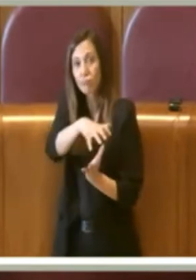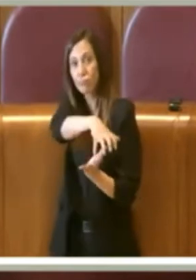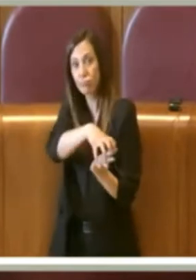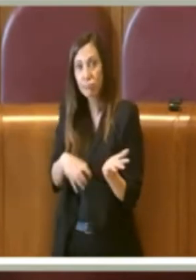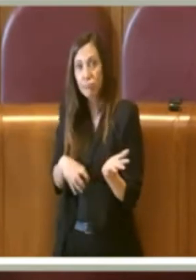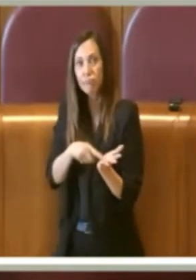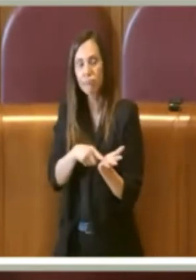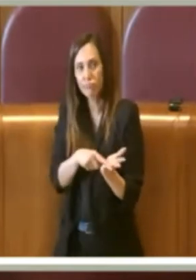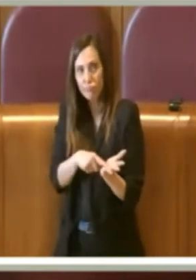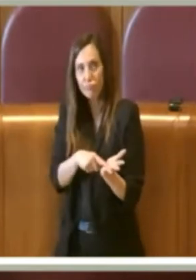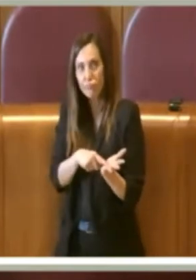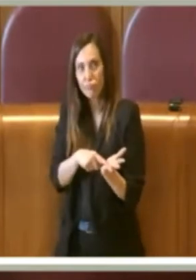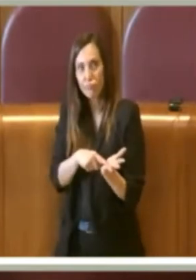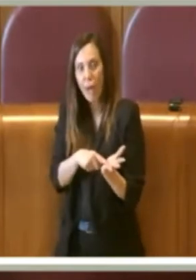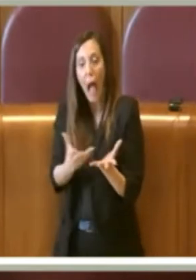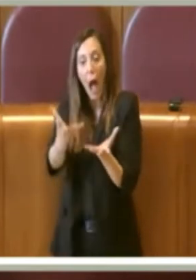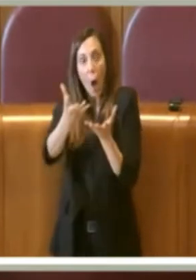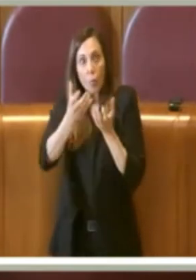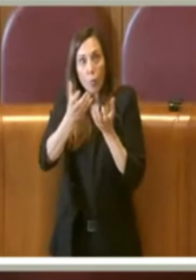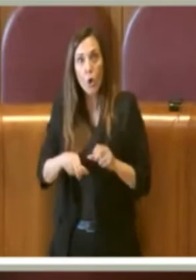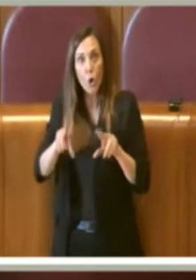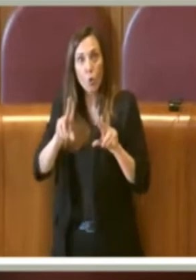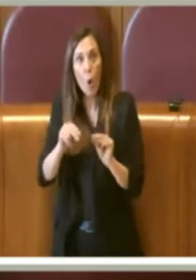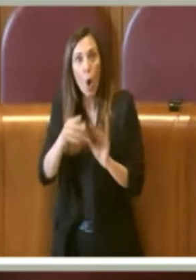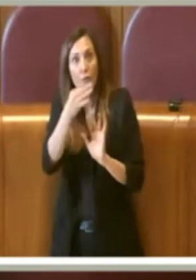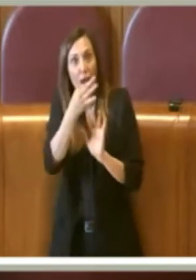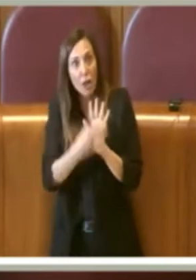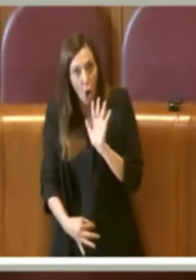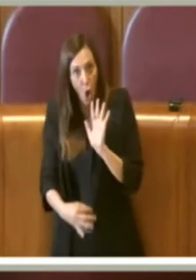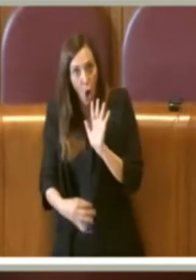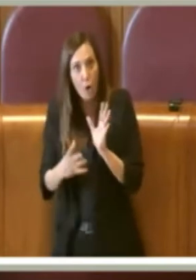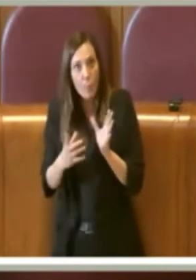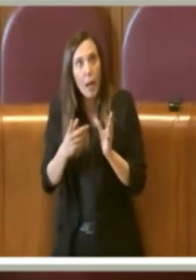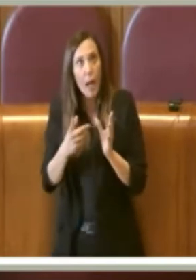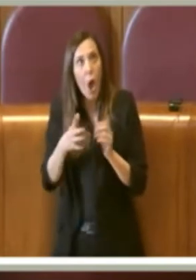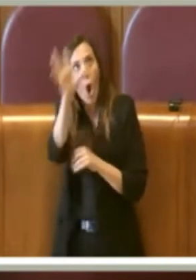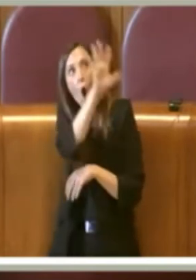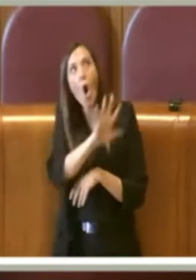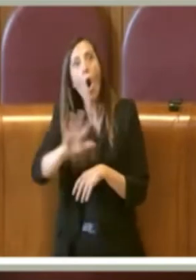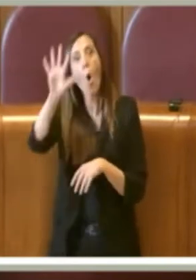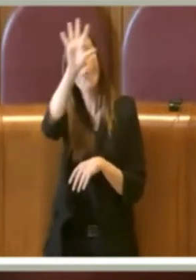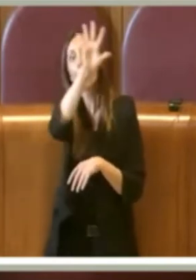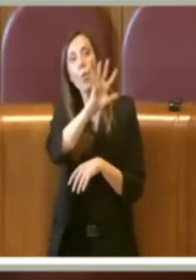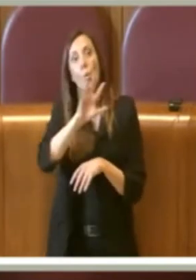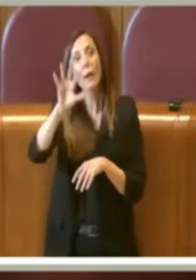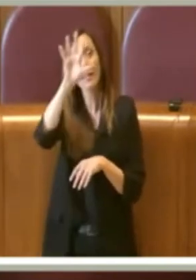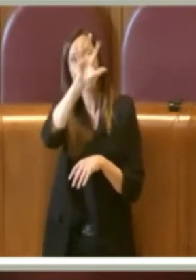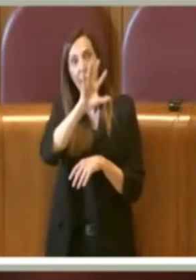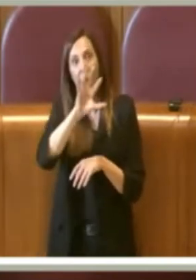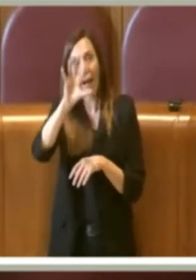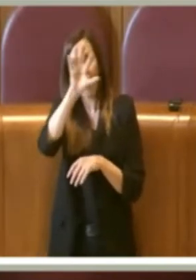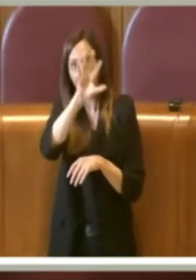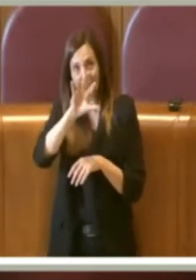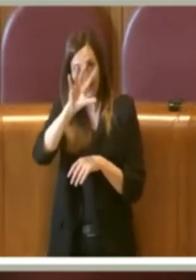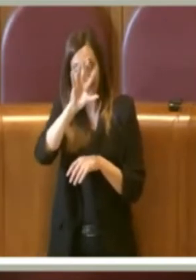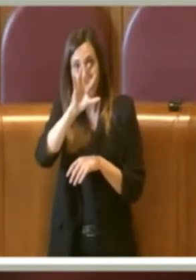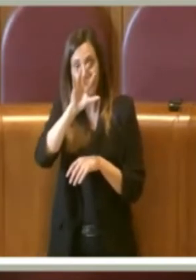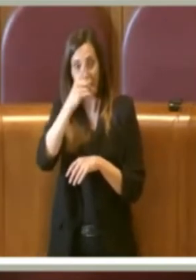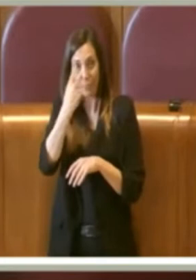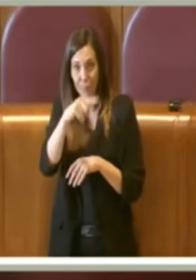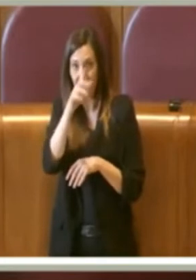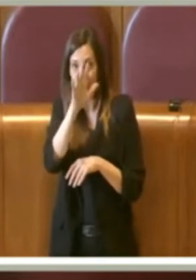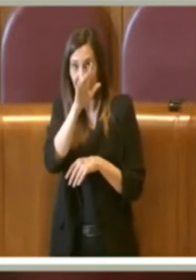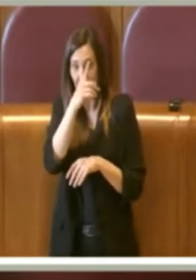recepisce le nuove norme le nuove norme ovviamente comunitarie, perciò le nuove norme comunitarie